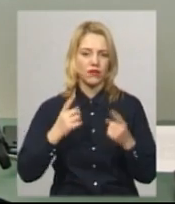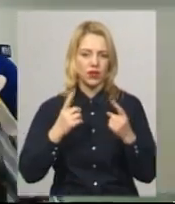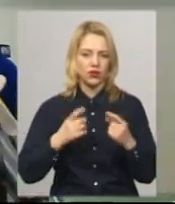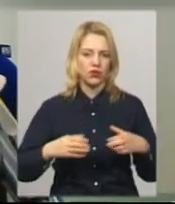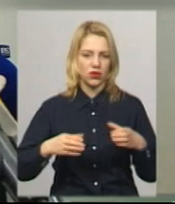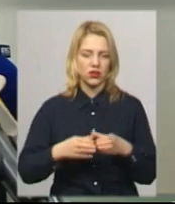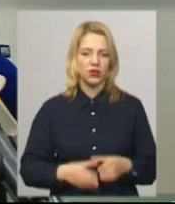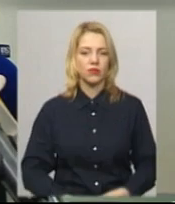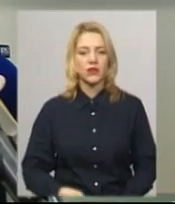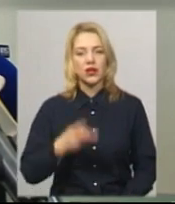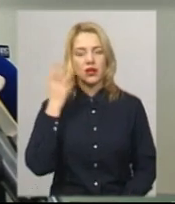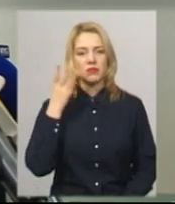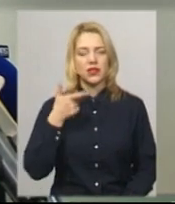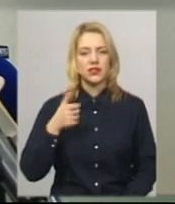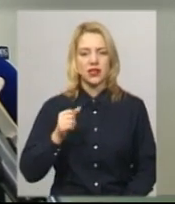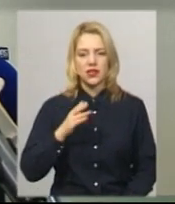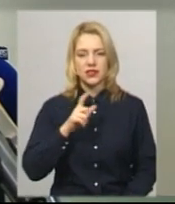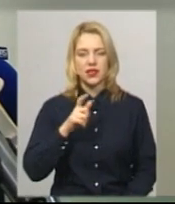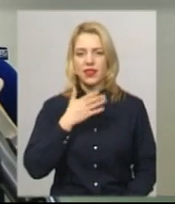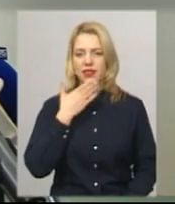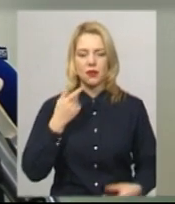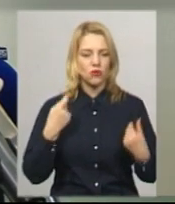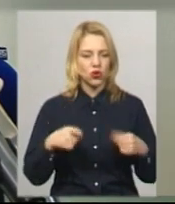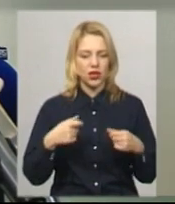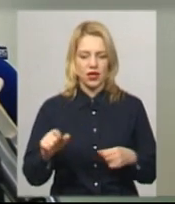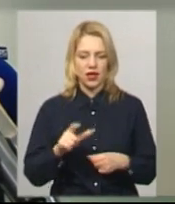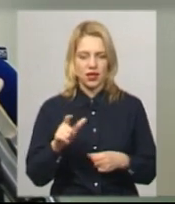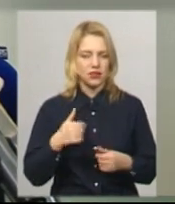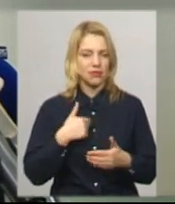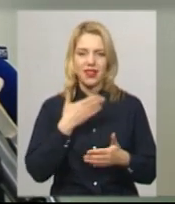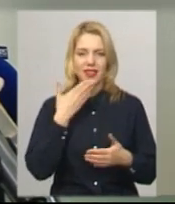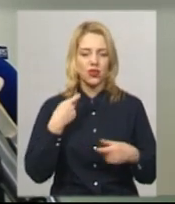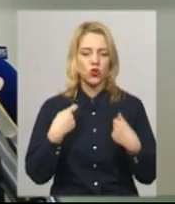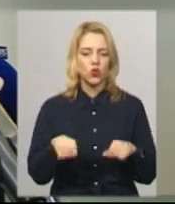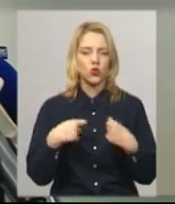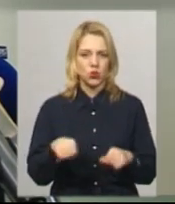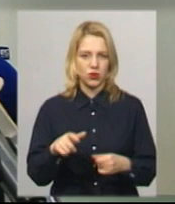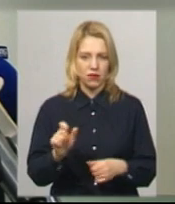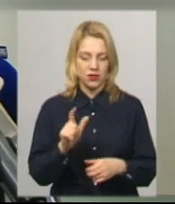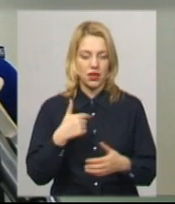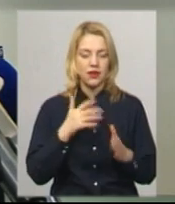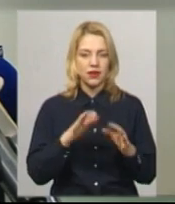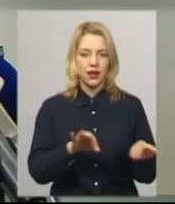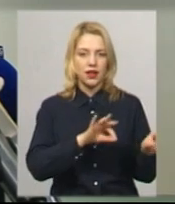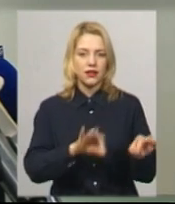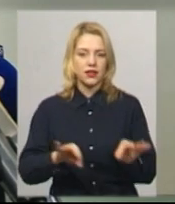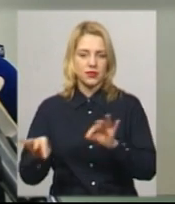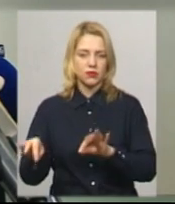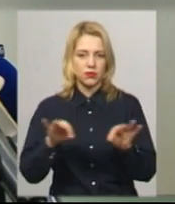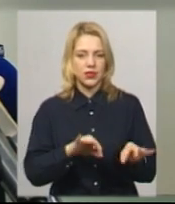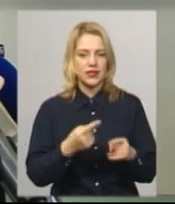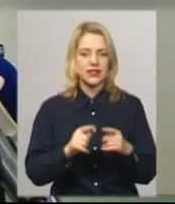колективу. Хмельниць газ не продає газ, ми не торгуємо газом, ми його тільки доставляємо. І це наш тариф